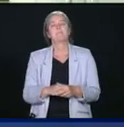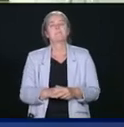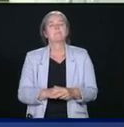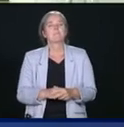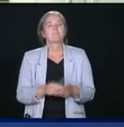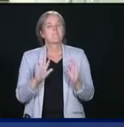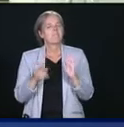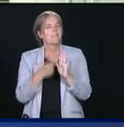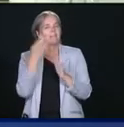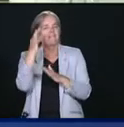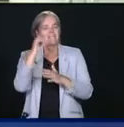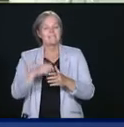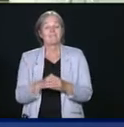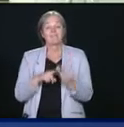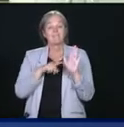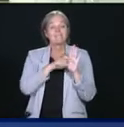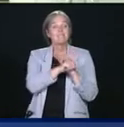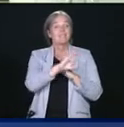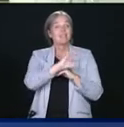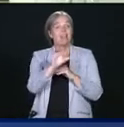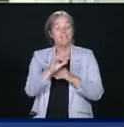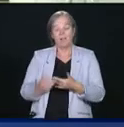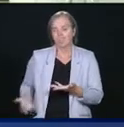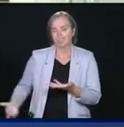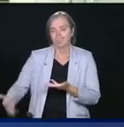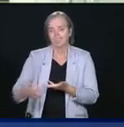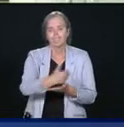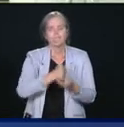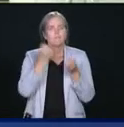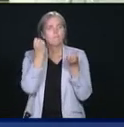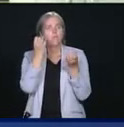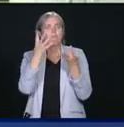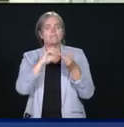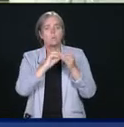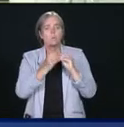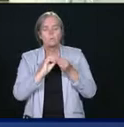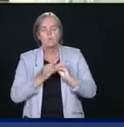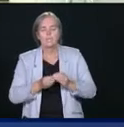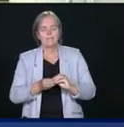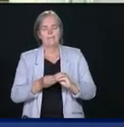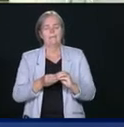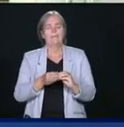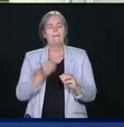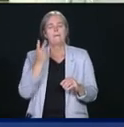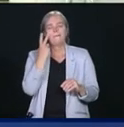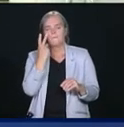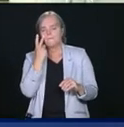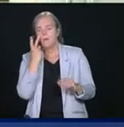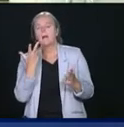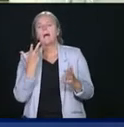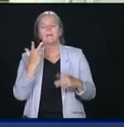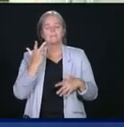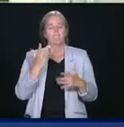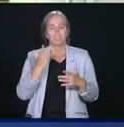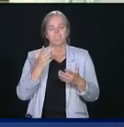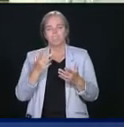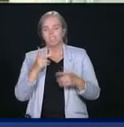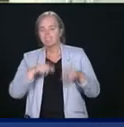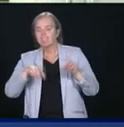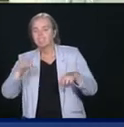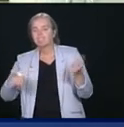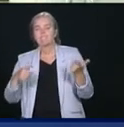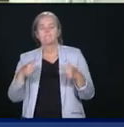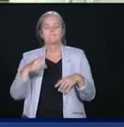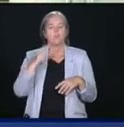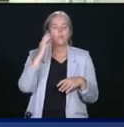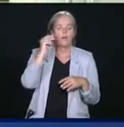données par Statistique Canada pour pouvoir mieux reconnaître les différences, la diversité à l'intérieur de ces données, pour pouvoir